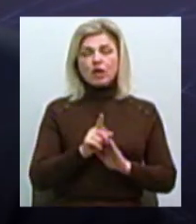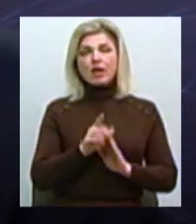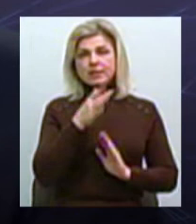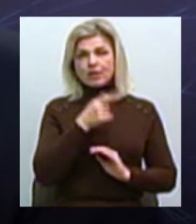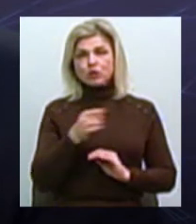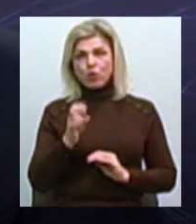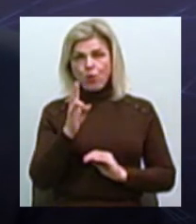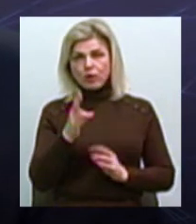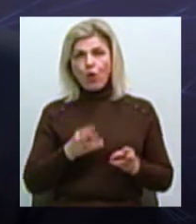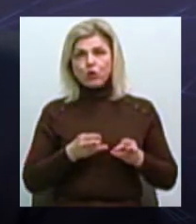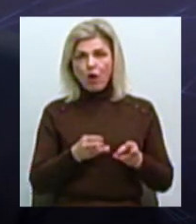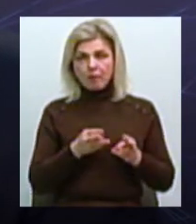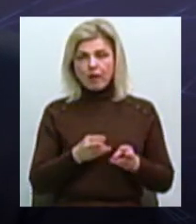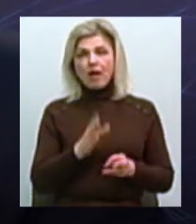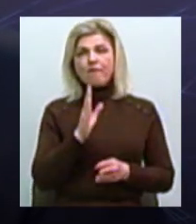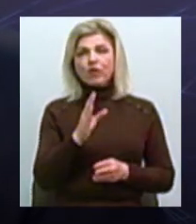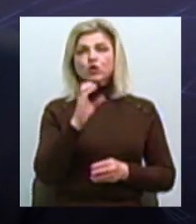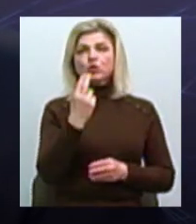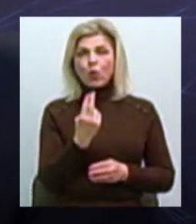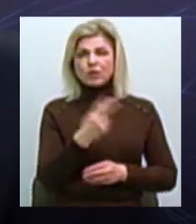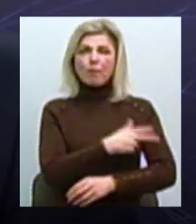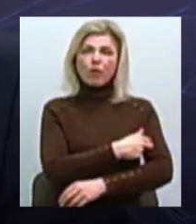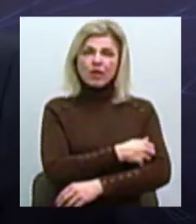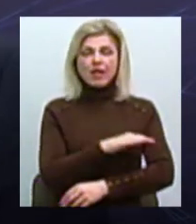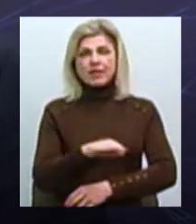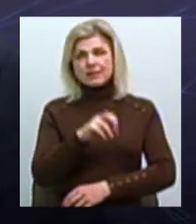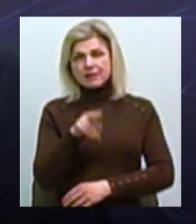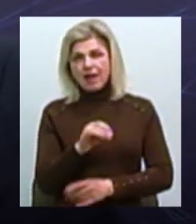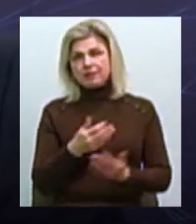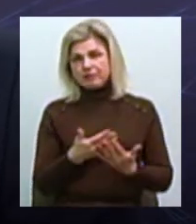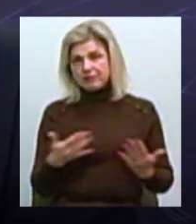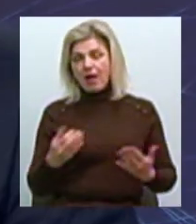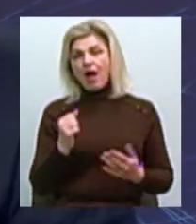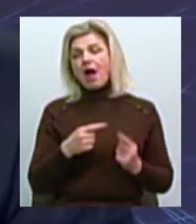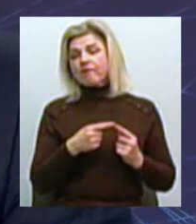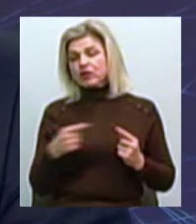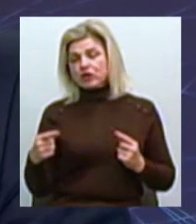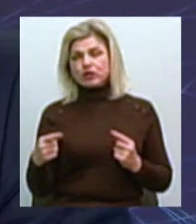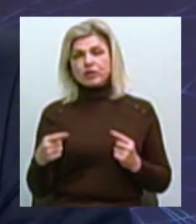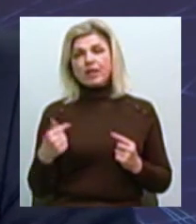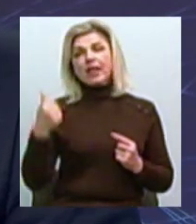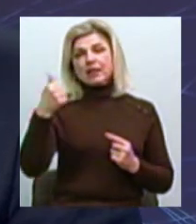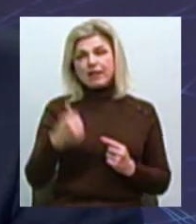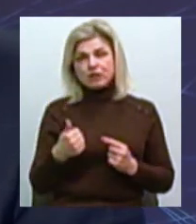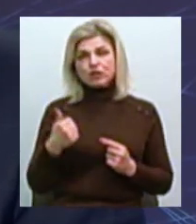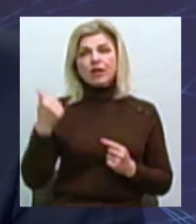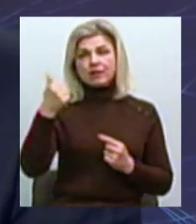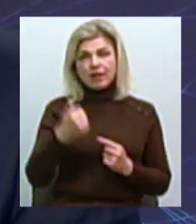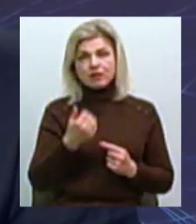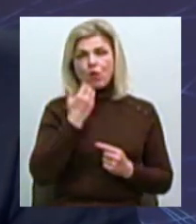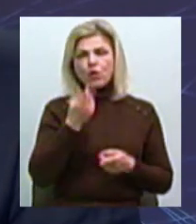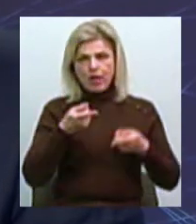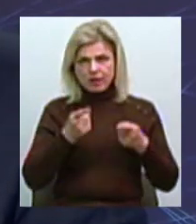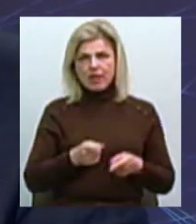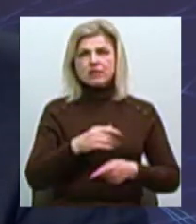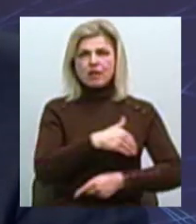опалювального у соціальній сфері А вже протягом декількох тижнів, можливо, коли вже стане дійсно